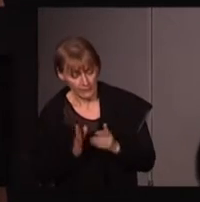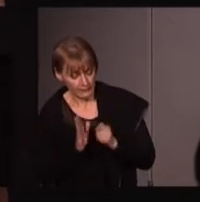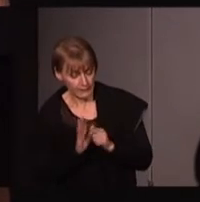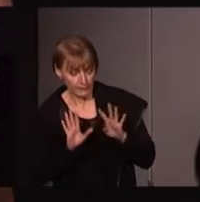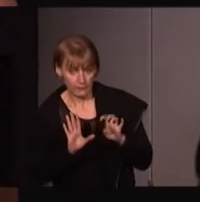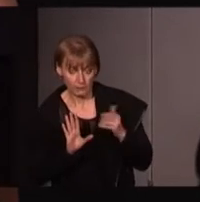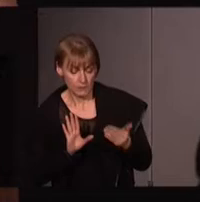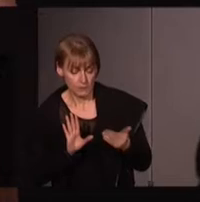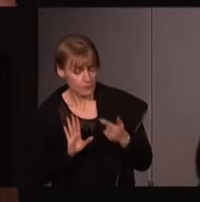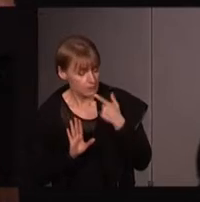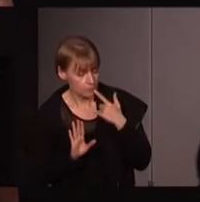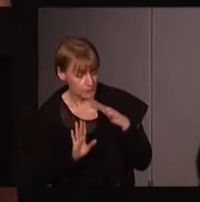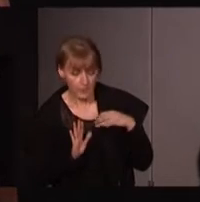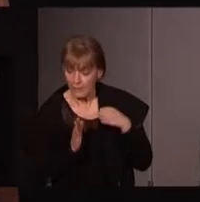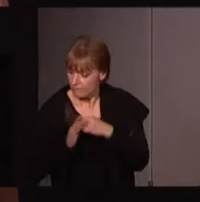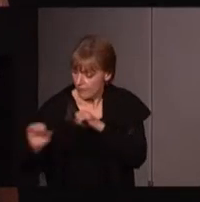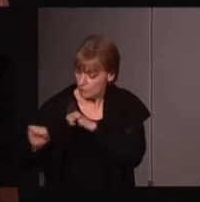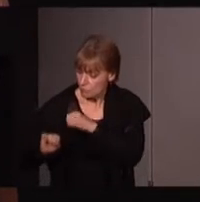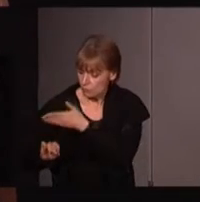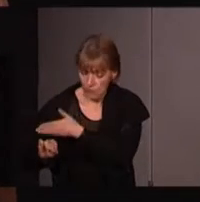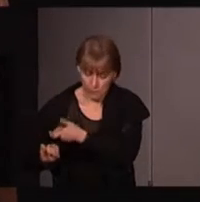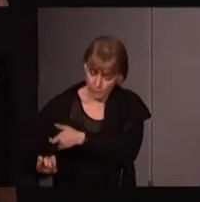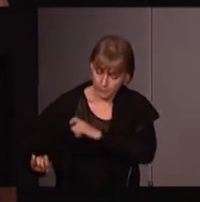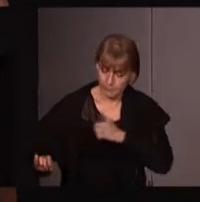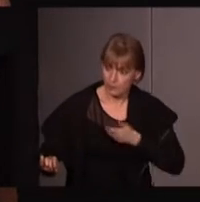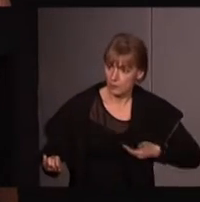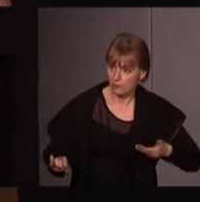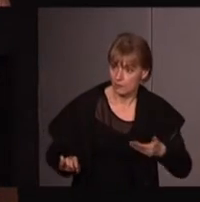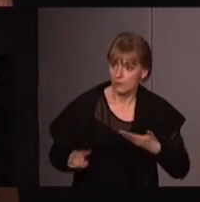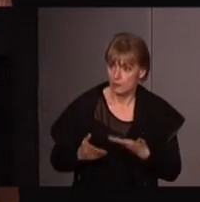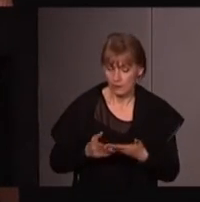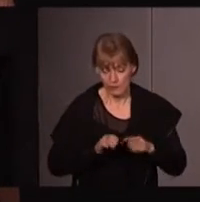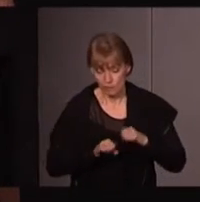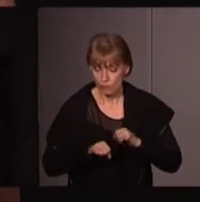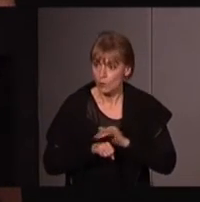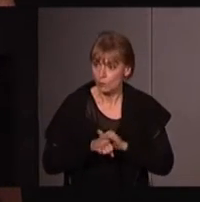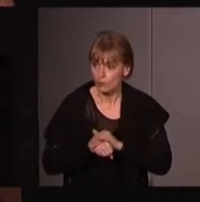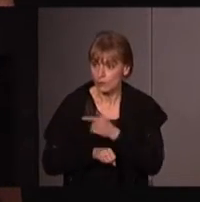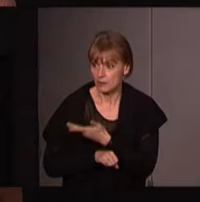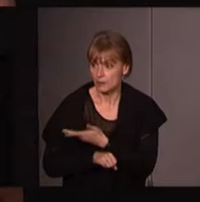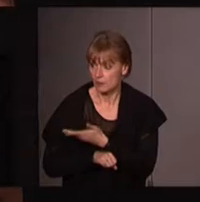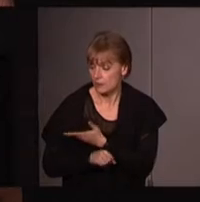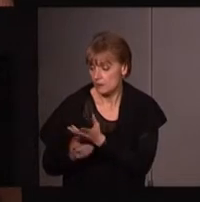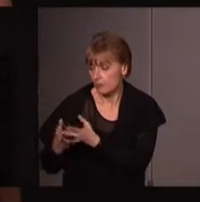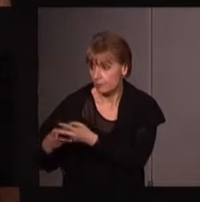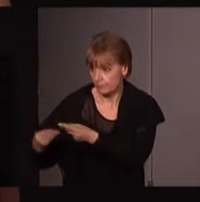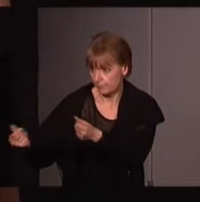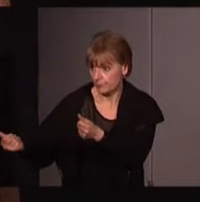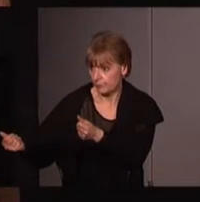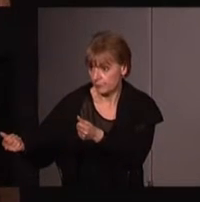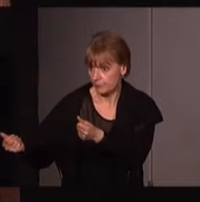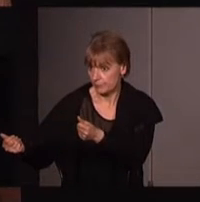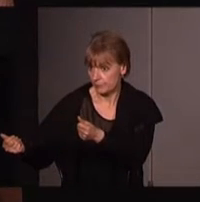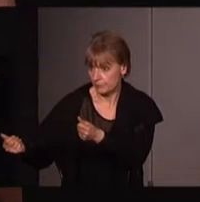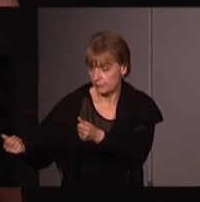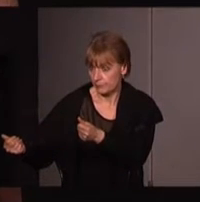90, donc à la fin, finalement, de ces mouvements-là, ce mouvement politique s'éteint d'une certaine manière, mais il